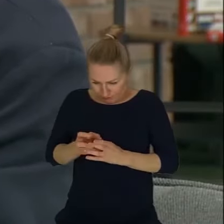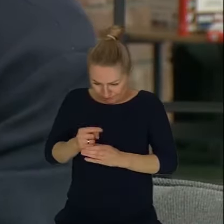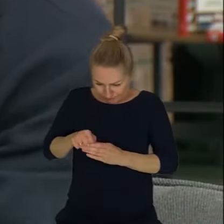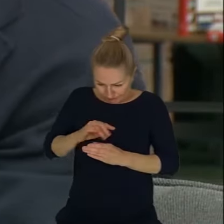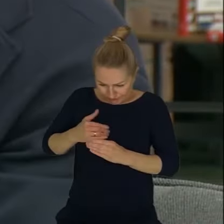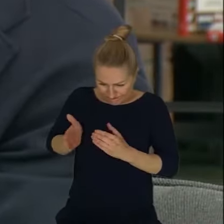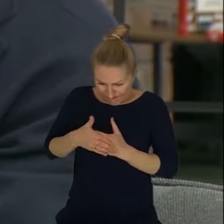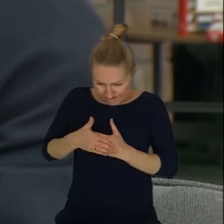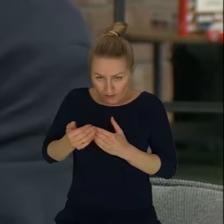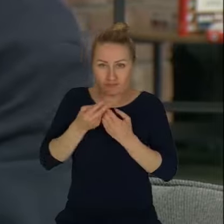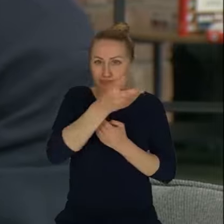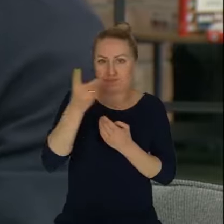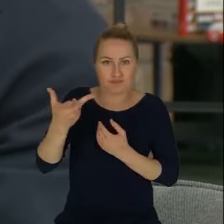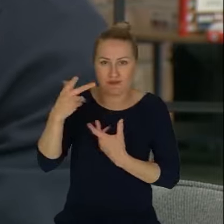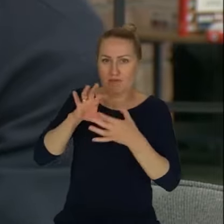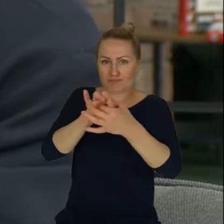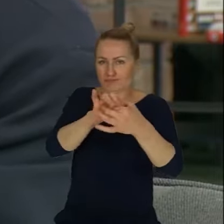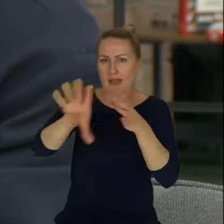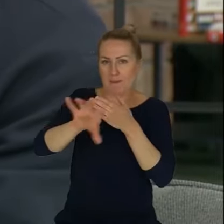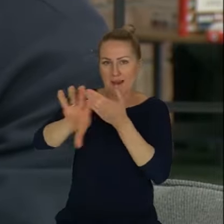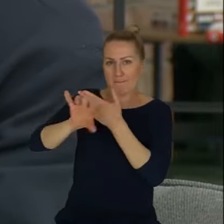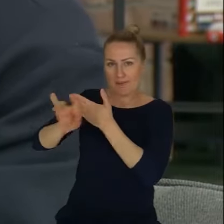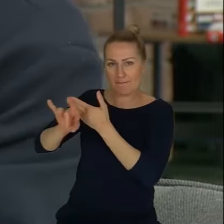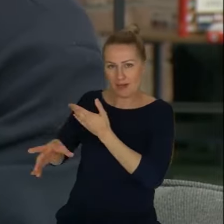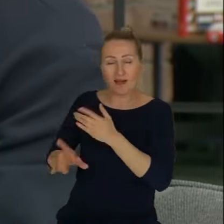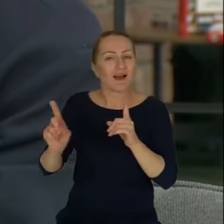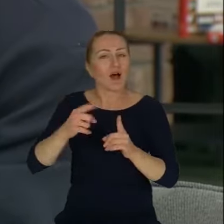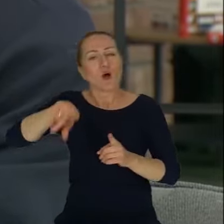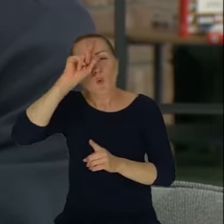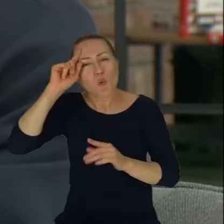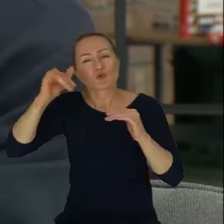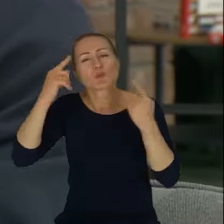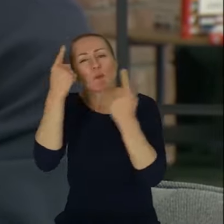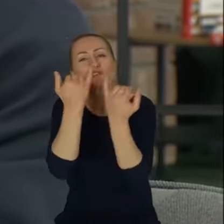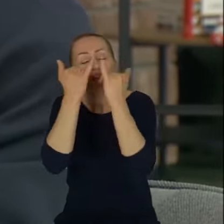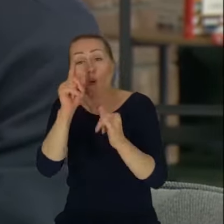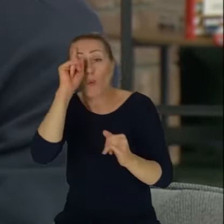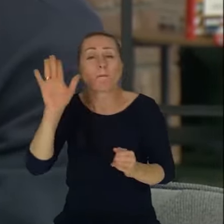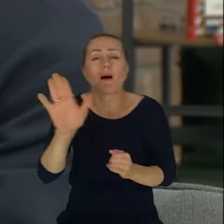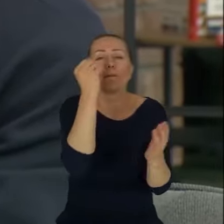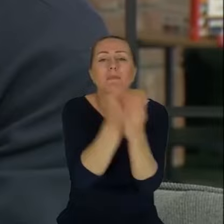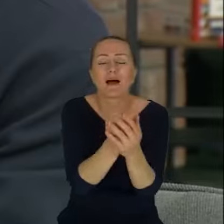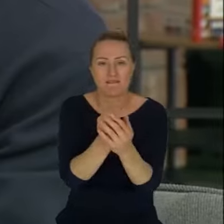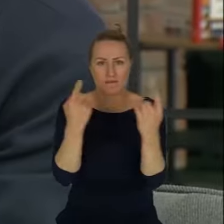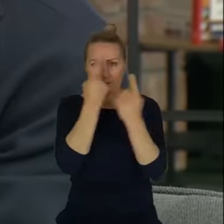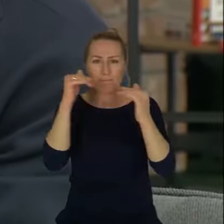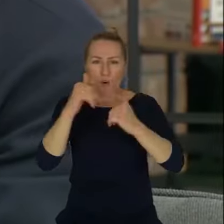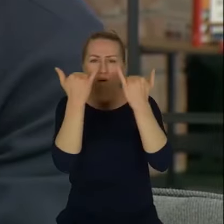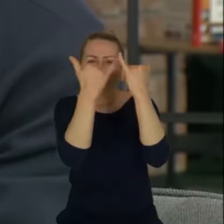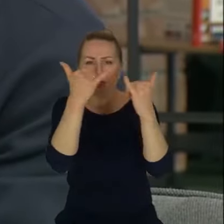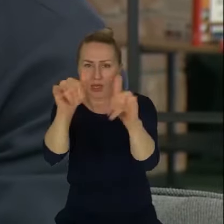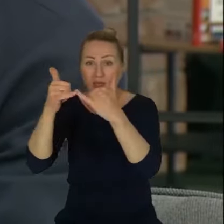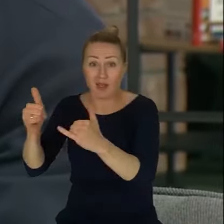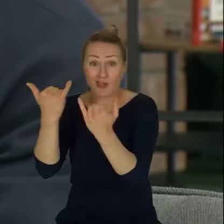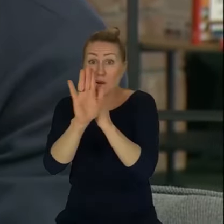krytycznego myślenia, ponieważ poszerza nam perspektywę myślenia, że ludzie mogą myśleć inaczej, że mają prawo do myślenia inaczej, że jeżeli tak uważają, to możemy się nie zgadzać, ale oni mają pełne